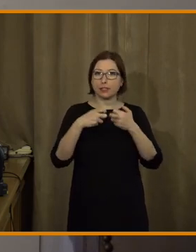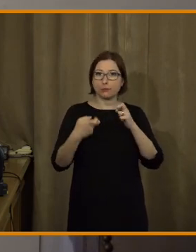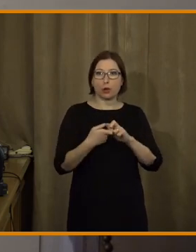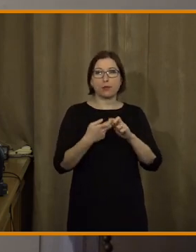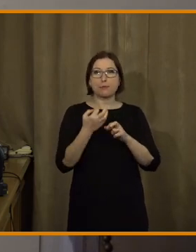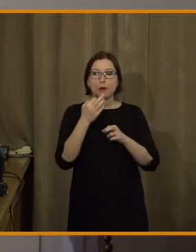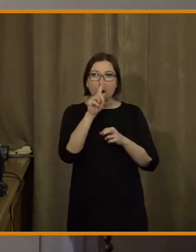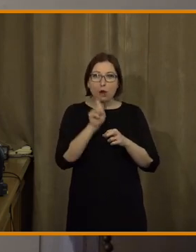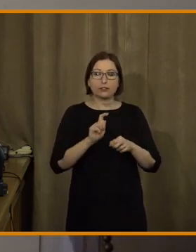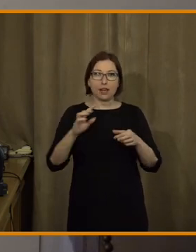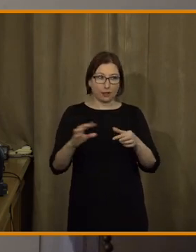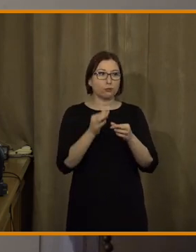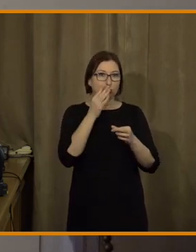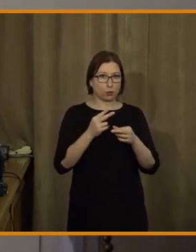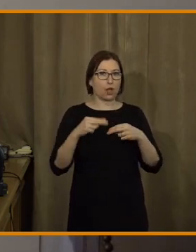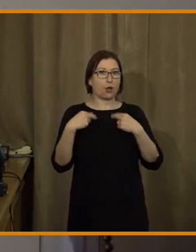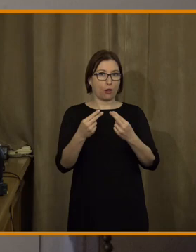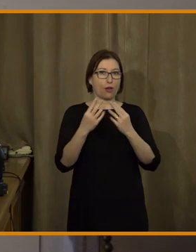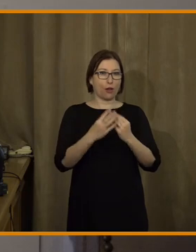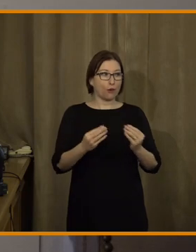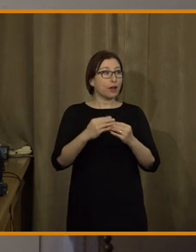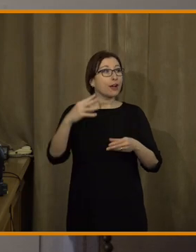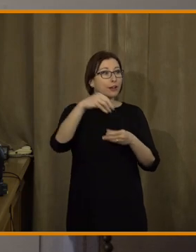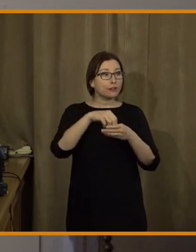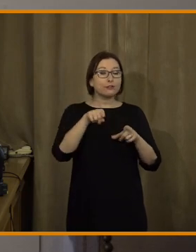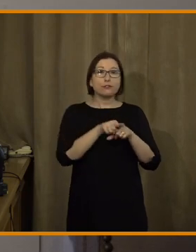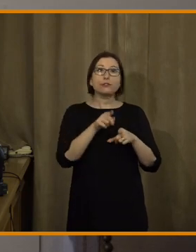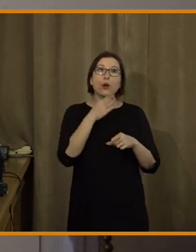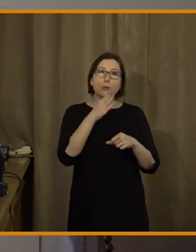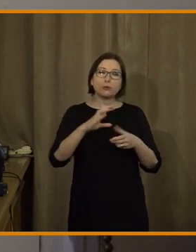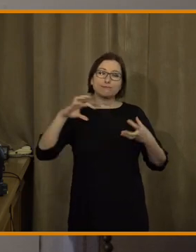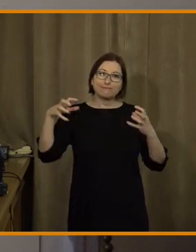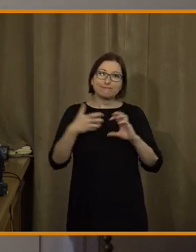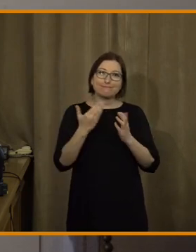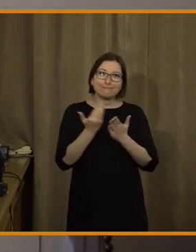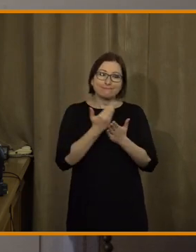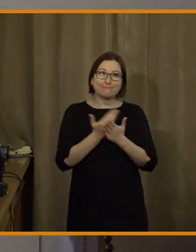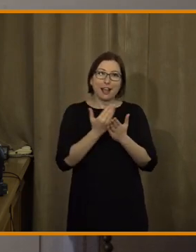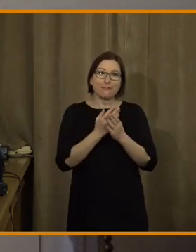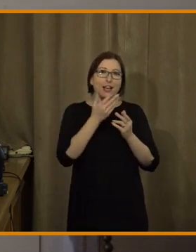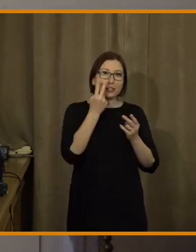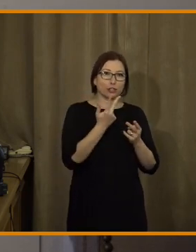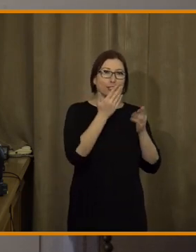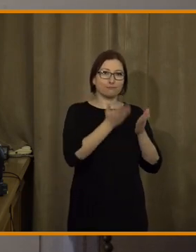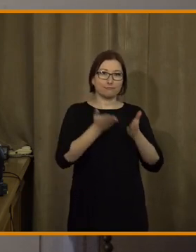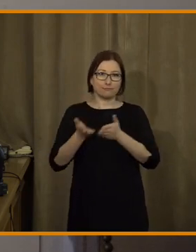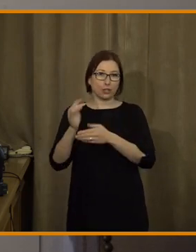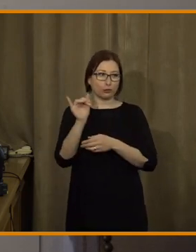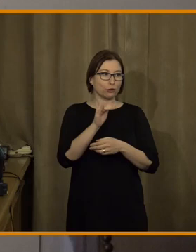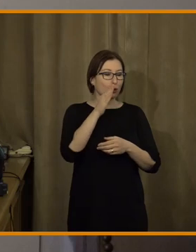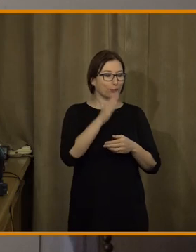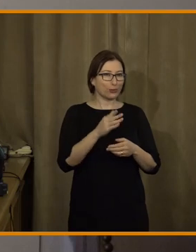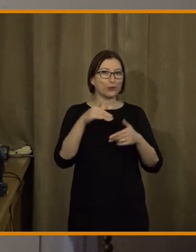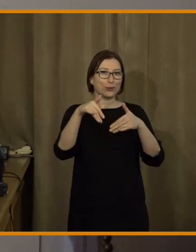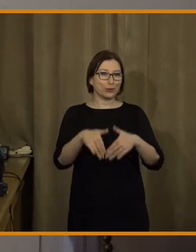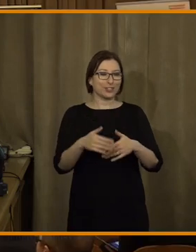ke kterým se postupně dostaneme. Ráda bych vám stručně představila naše tři ctěné panelisty a